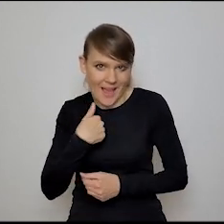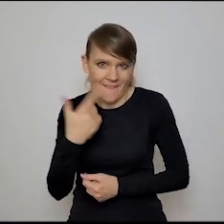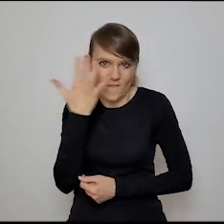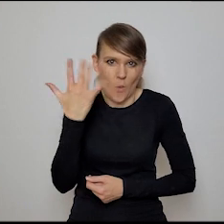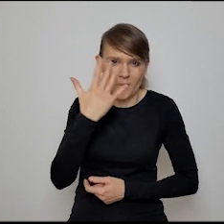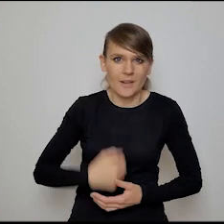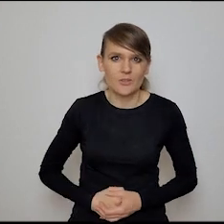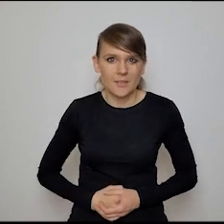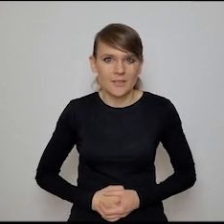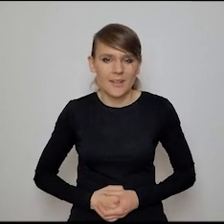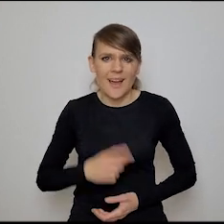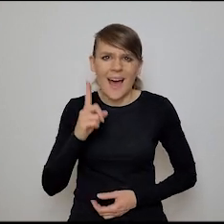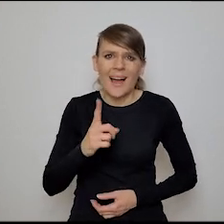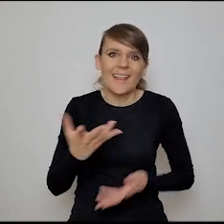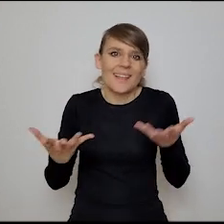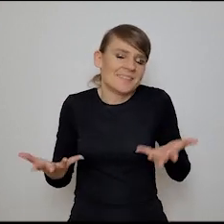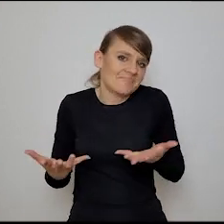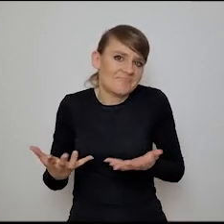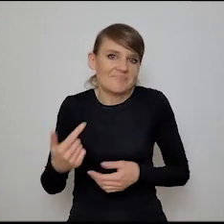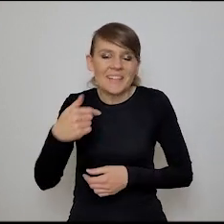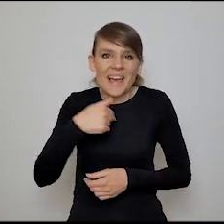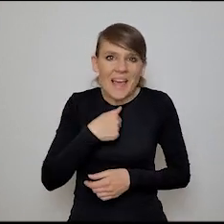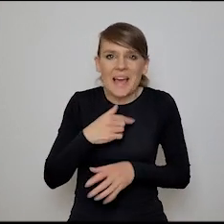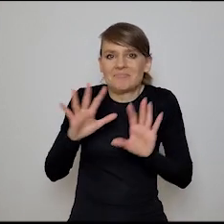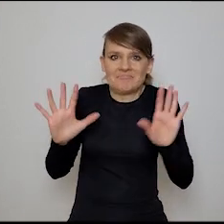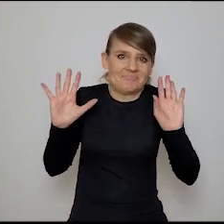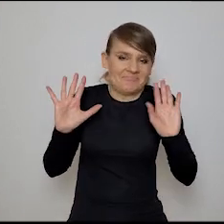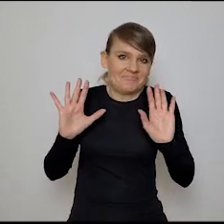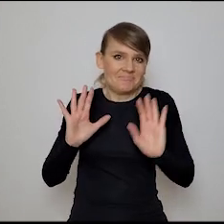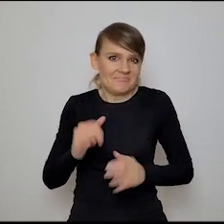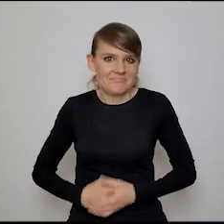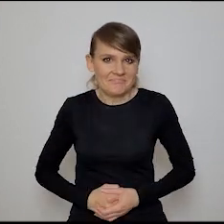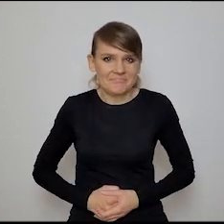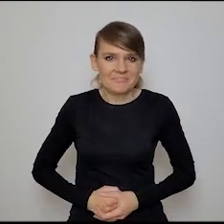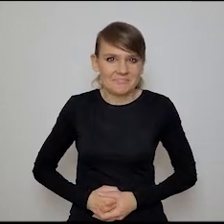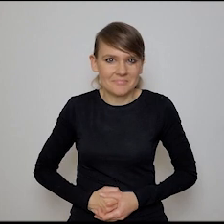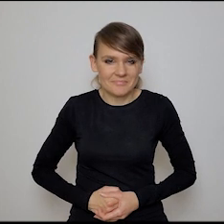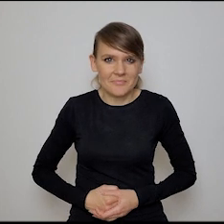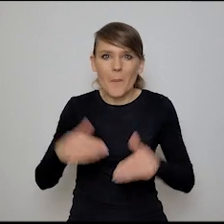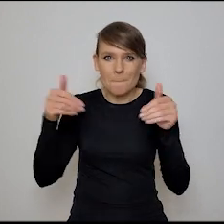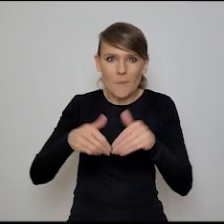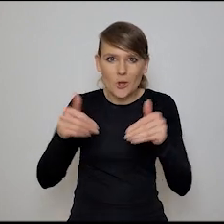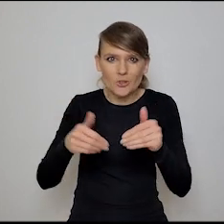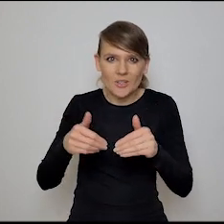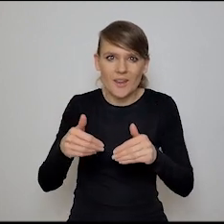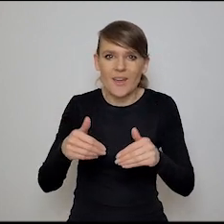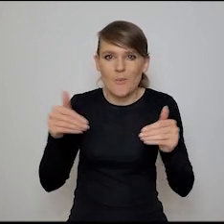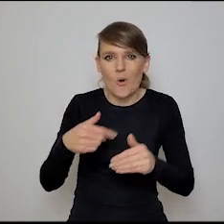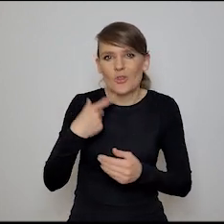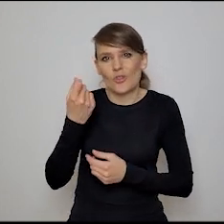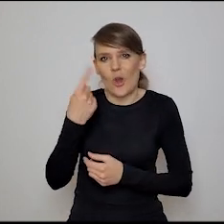wyobrażam. Ale nie, no ja tu zachowawczo... Nie, to nie jest zachowawcze. To jest w jakiś sposób może oldschoolowe,